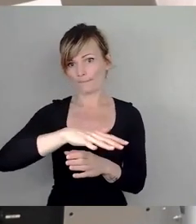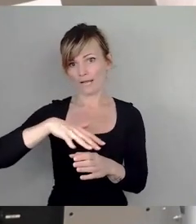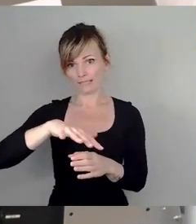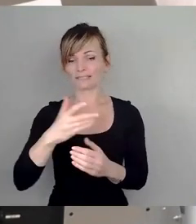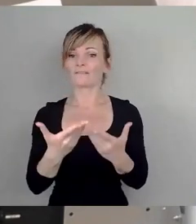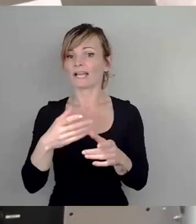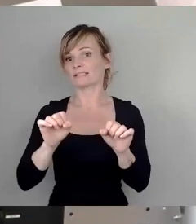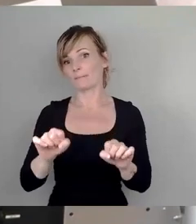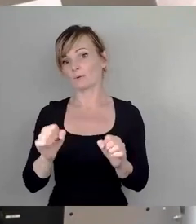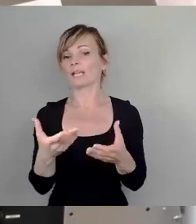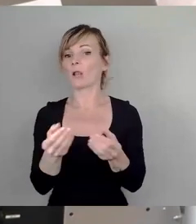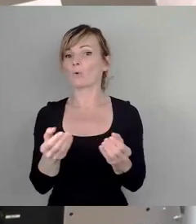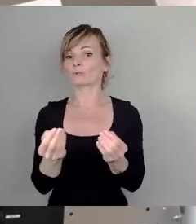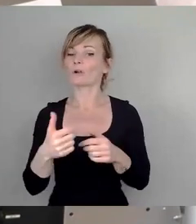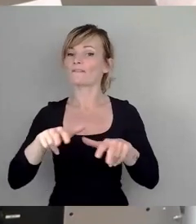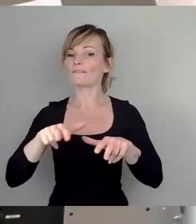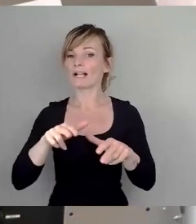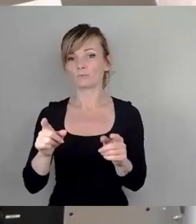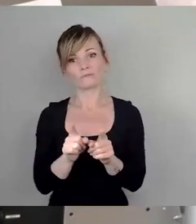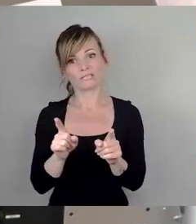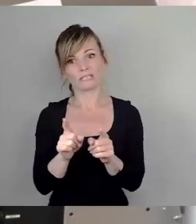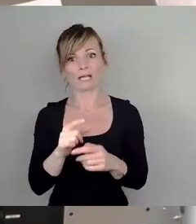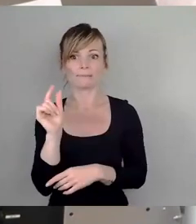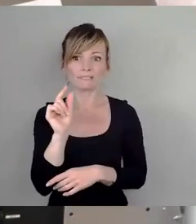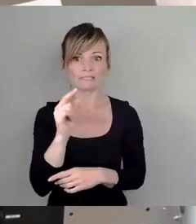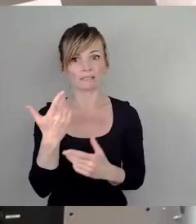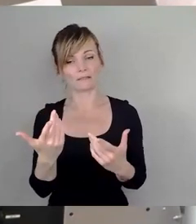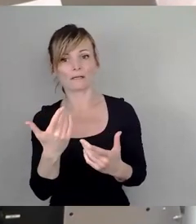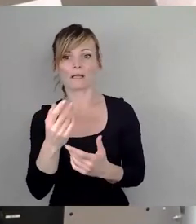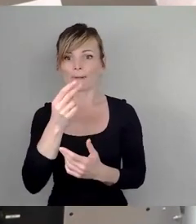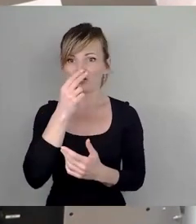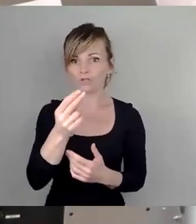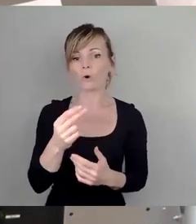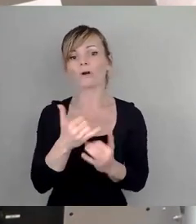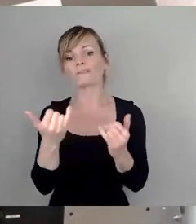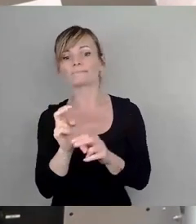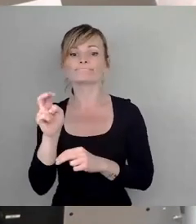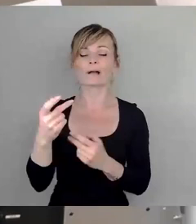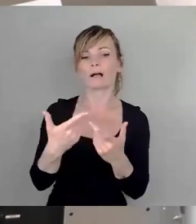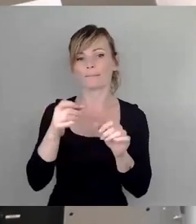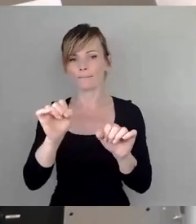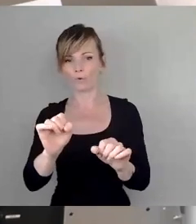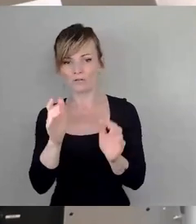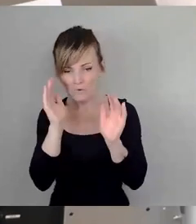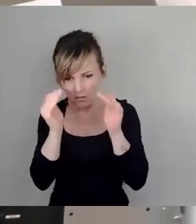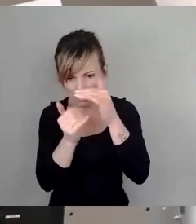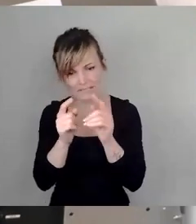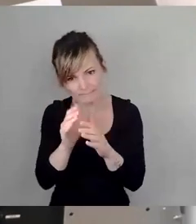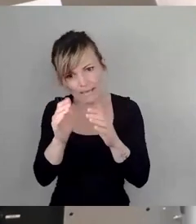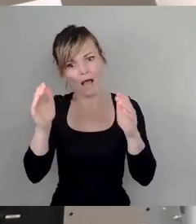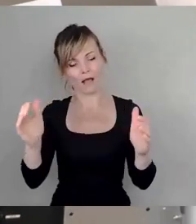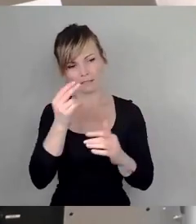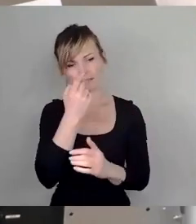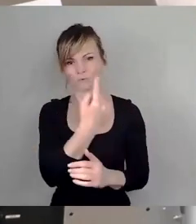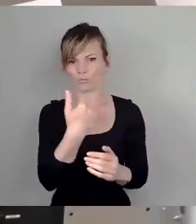Verwaltung da auch ein bisschen über den Tellerrand mal hinausdenkt und an dieser Stelle, wie gesagt, wir enthalten uns. Damit, denke ich,